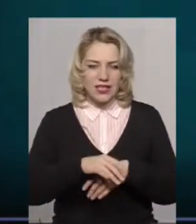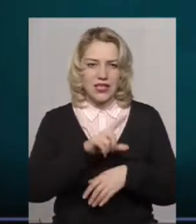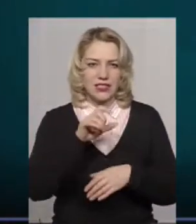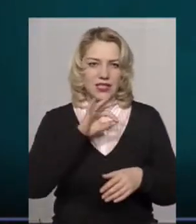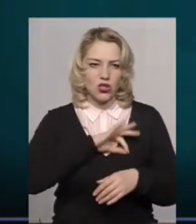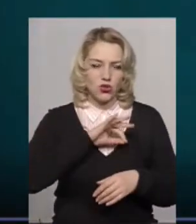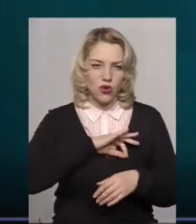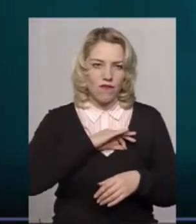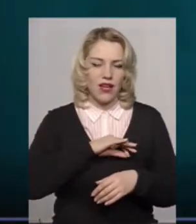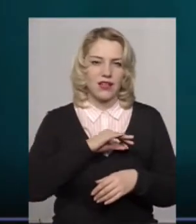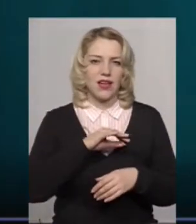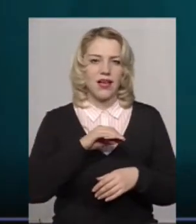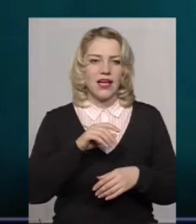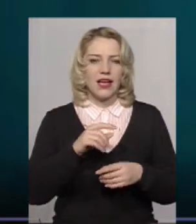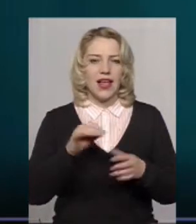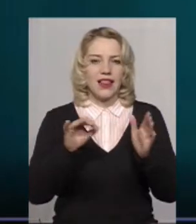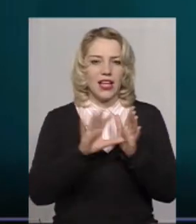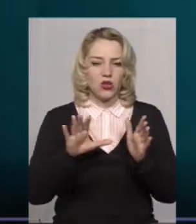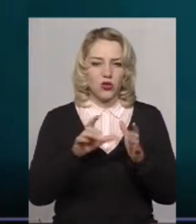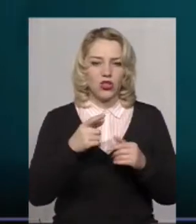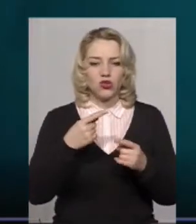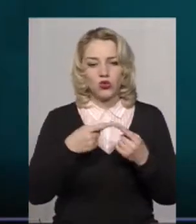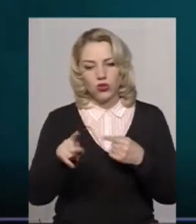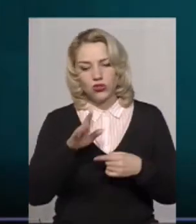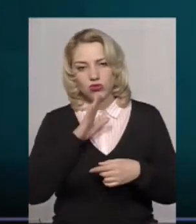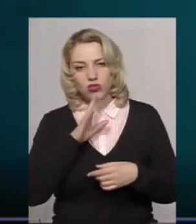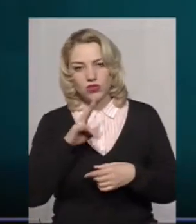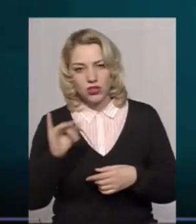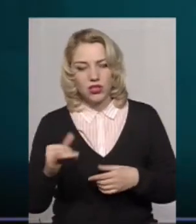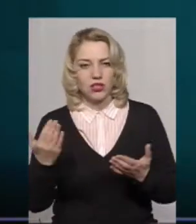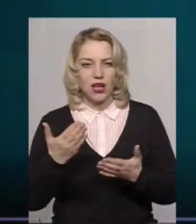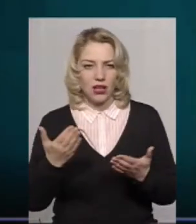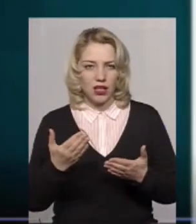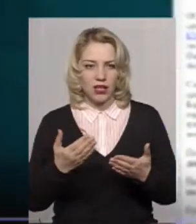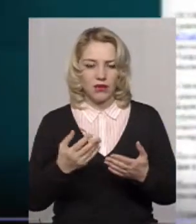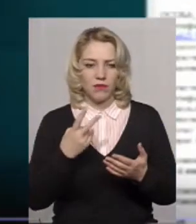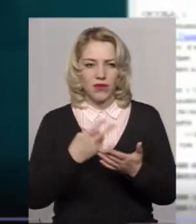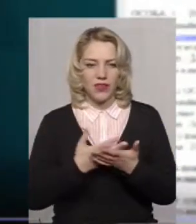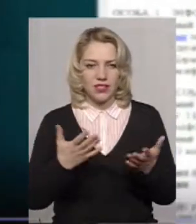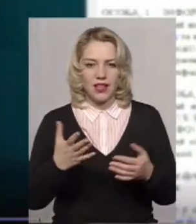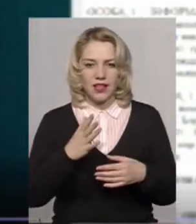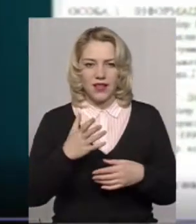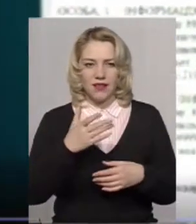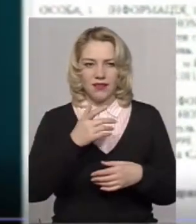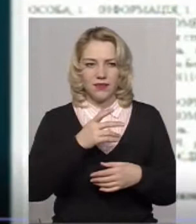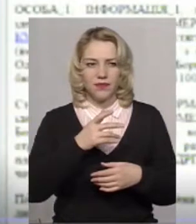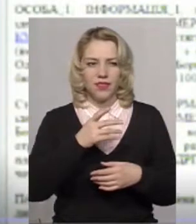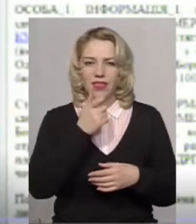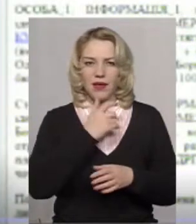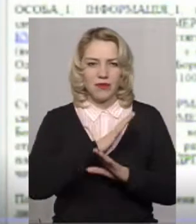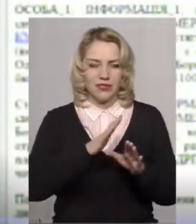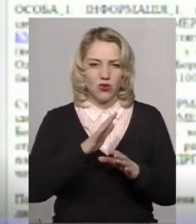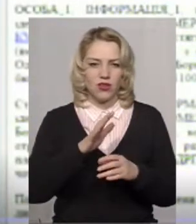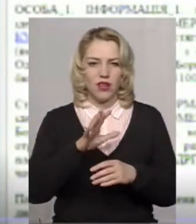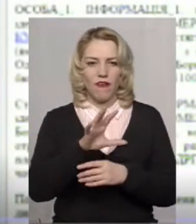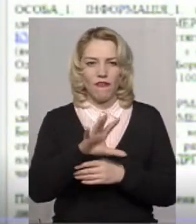комунікацій щодо іншої неповнолітньої, що проявилось у висвітленні непристойних фото у мережі Інстаграм.